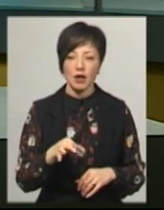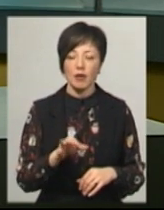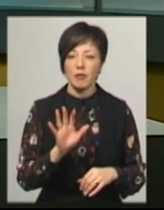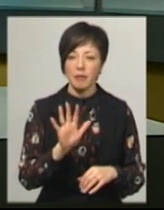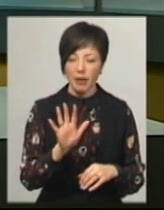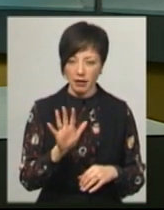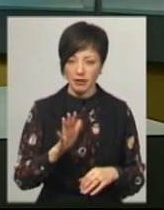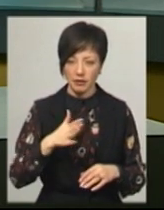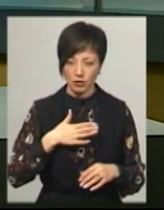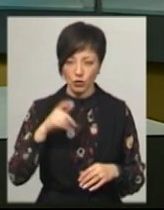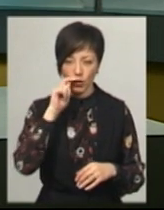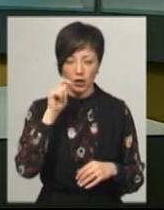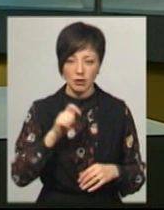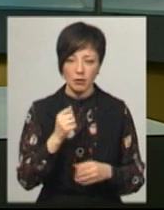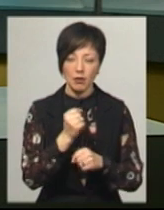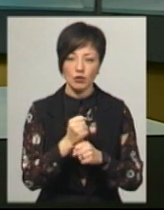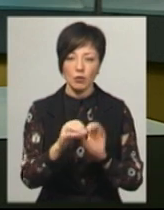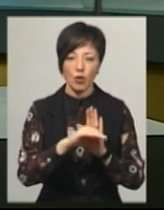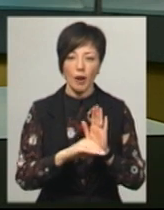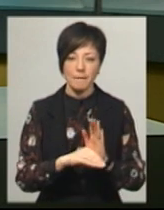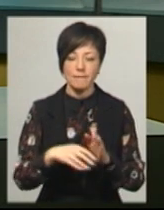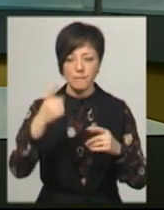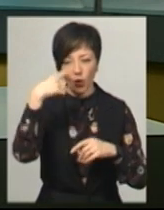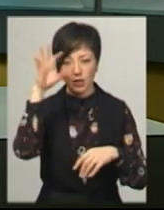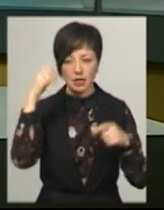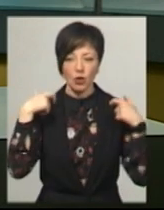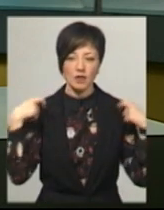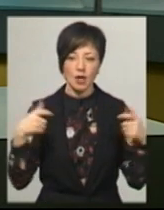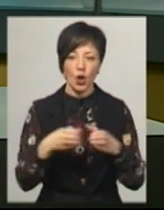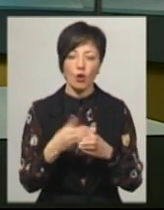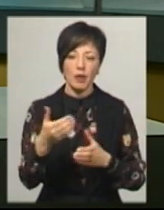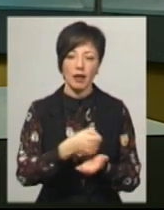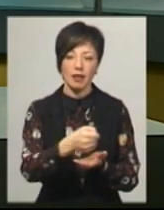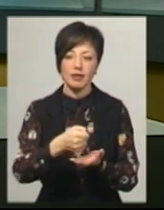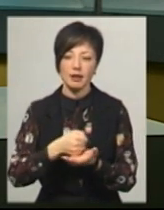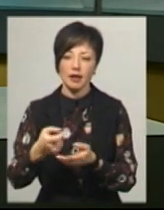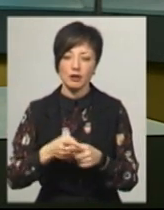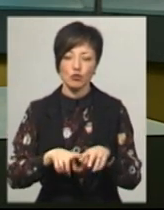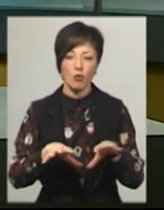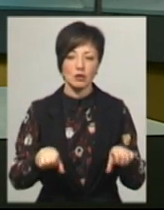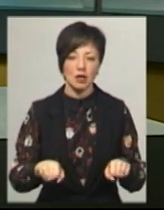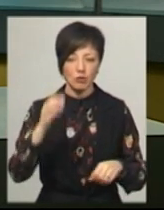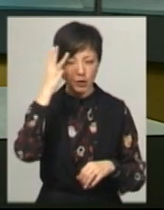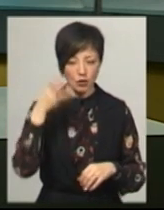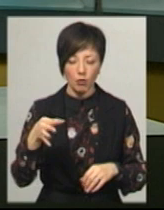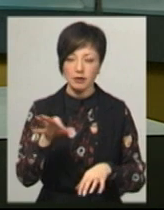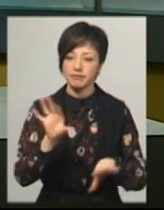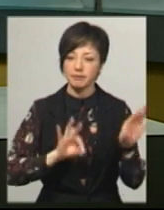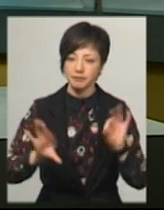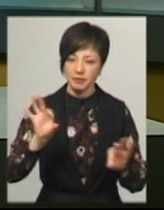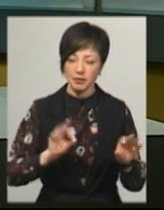'ятий регіон в Україні, де працює програма «Поліцейський офіцер громад». Кандидати на цю посаду у Хмельницькій області пройшли відбір,